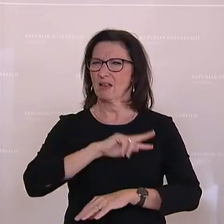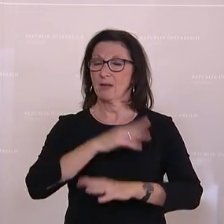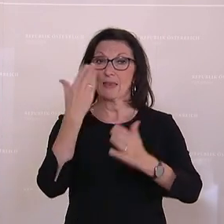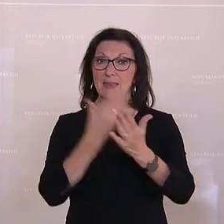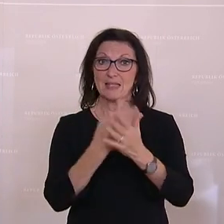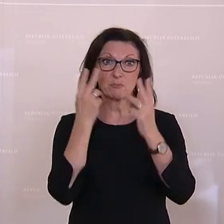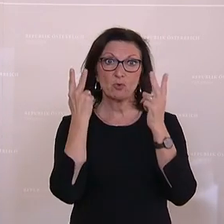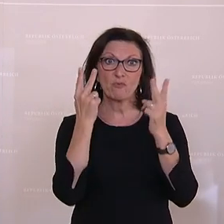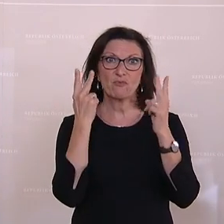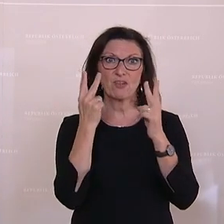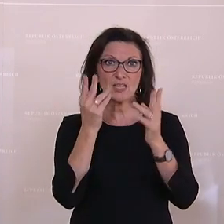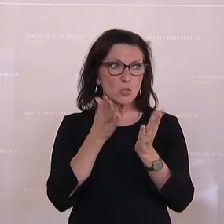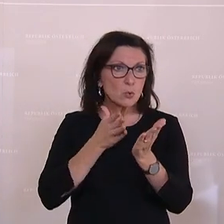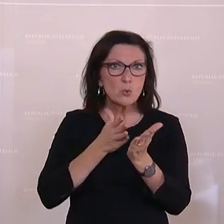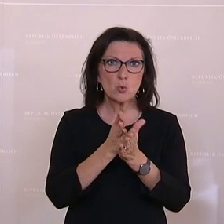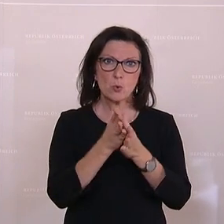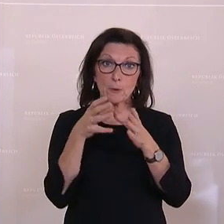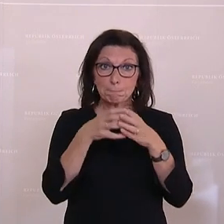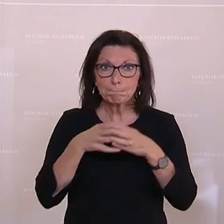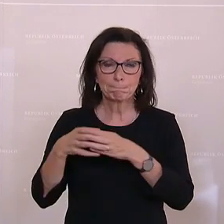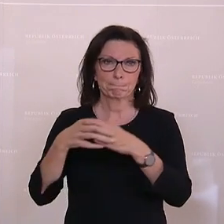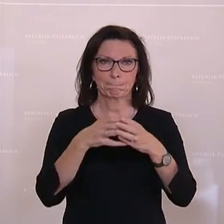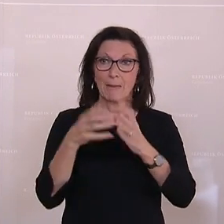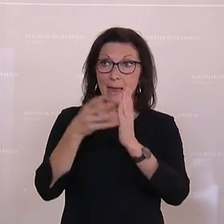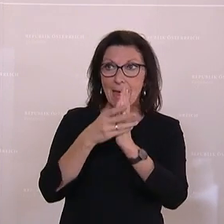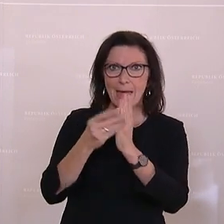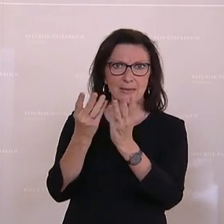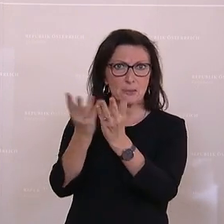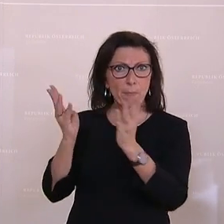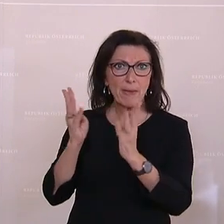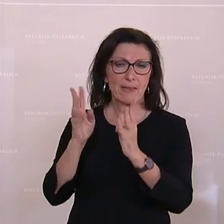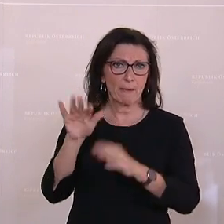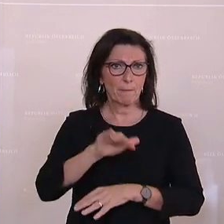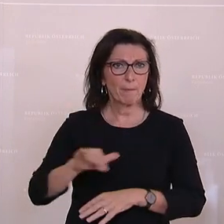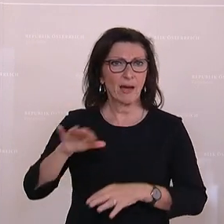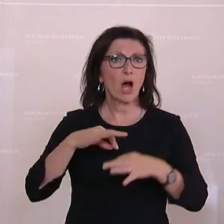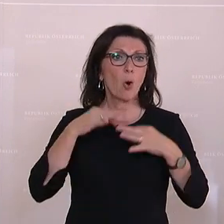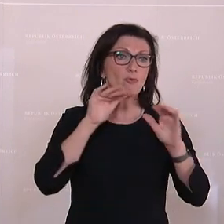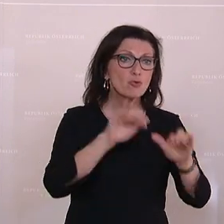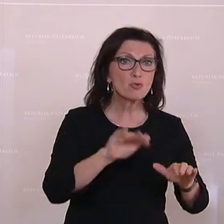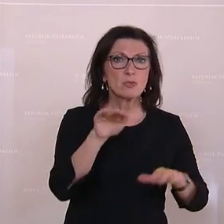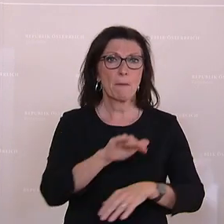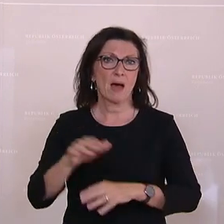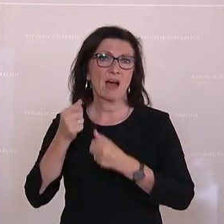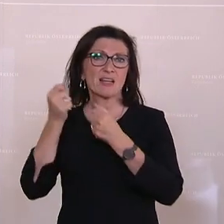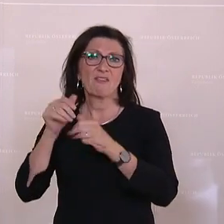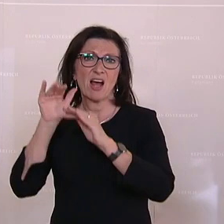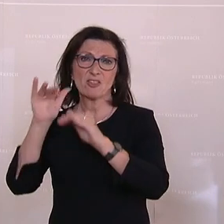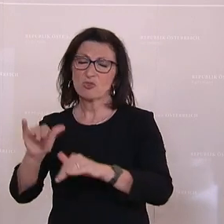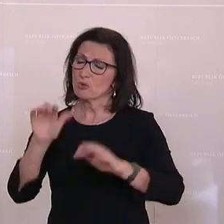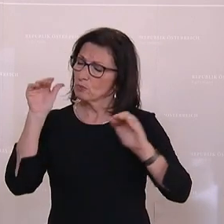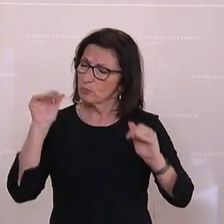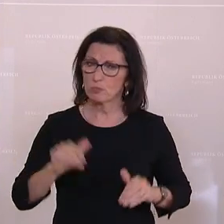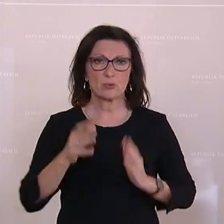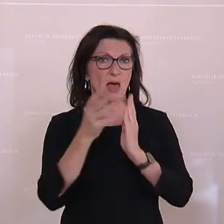diese enge und ständige Zusammenarbeit mit den Expertinnen aus dem Gewalt- und Opferschutzbereich. Sehr geehrte Damen und